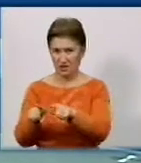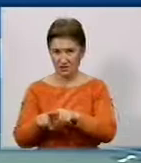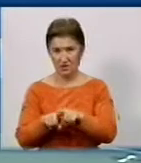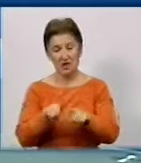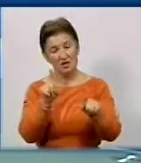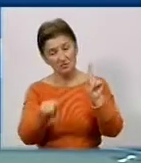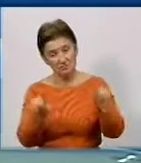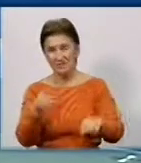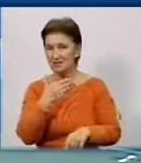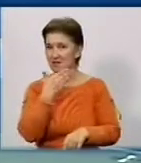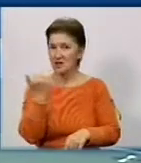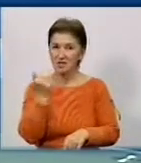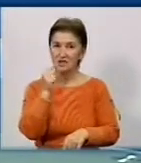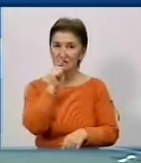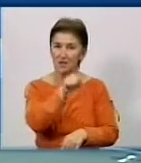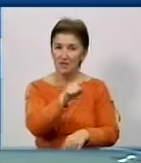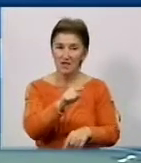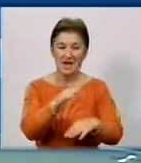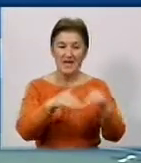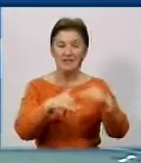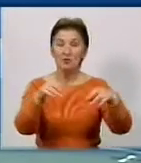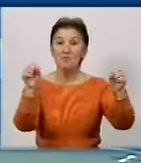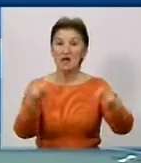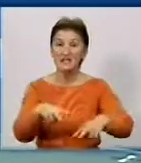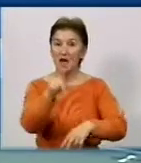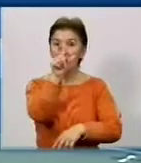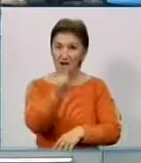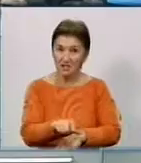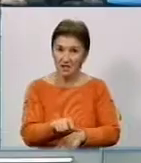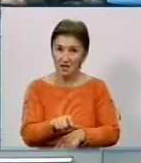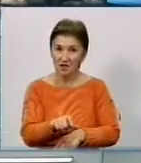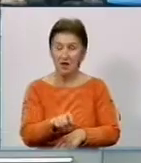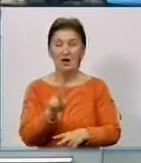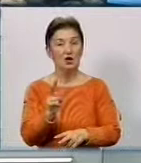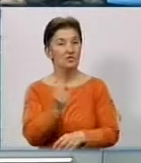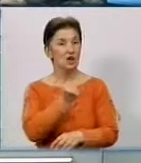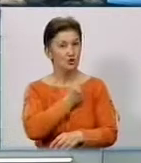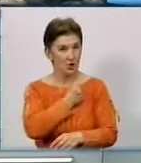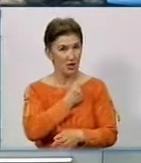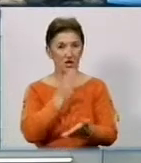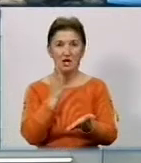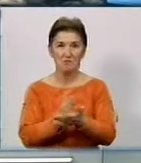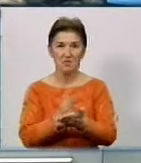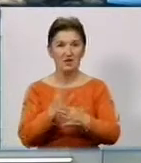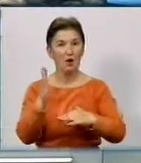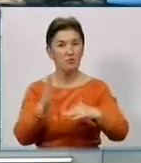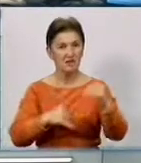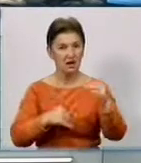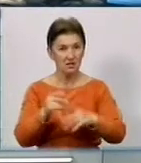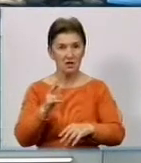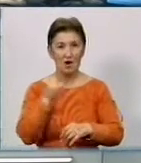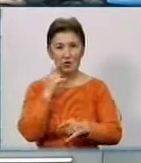оборудования, если там нет на данном этапе специалиста, который может обслуживать. Потому что, к сожалению, имела практику такую, когда